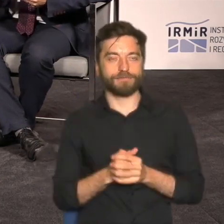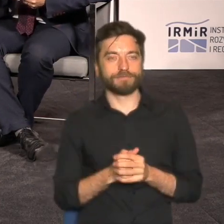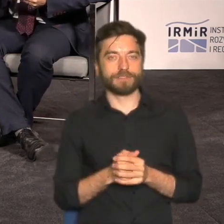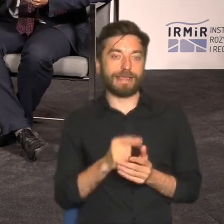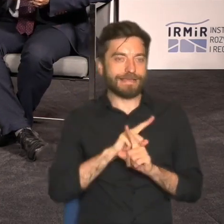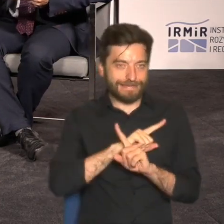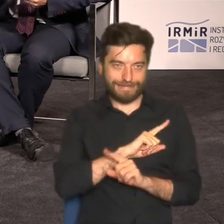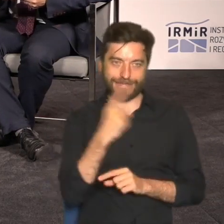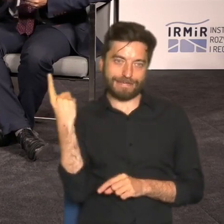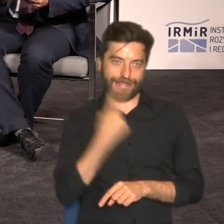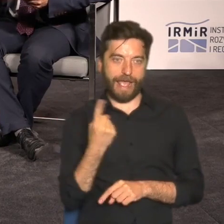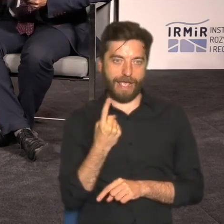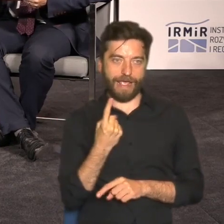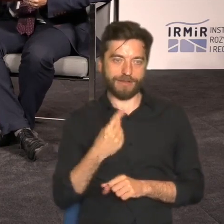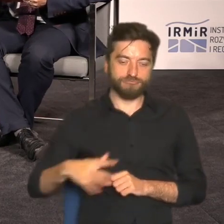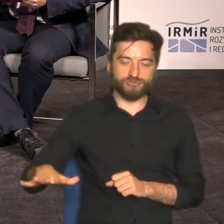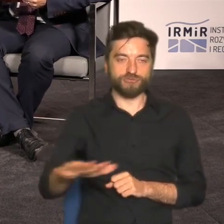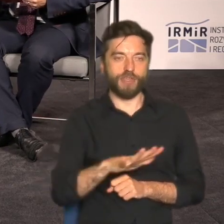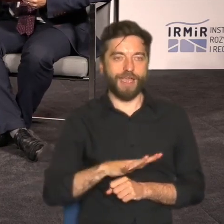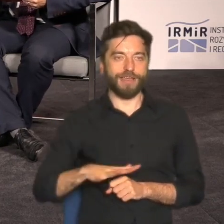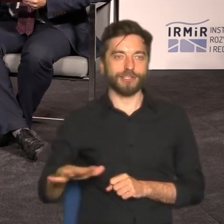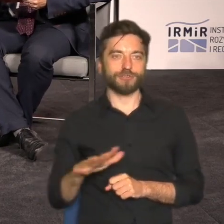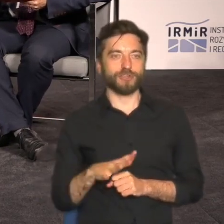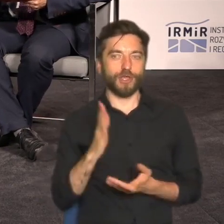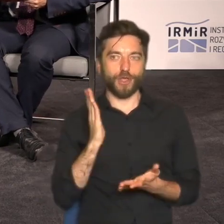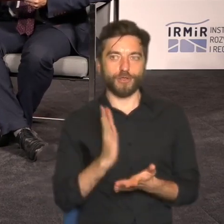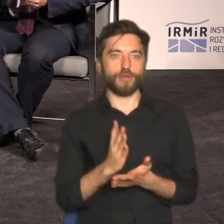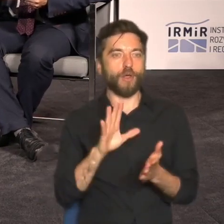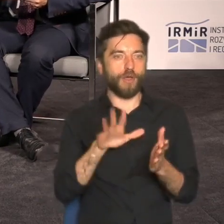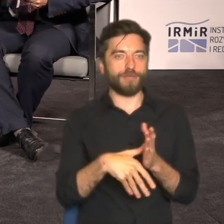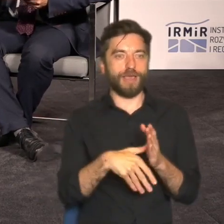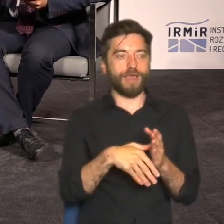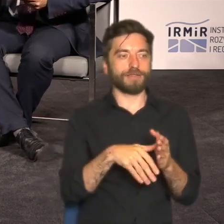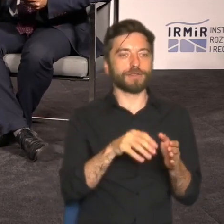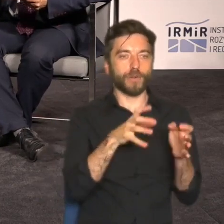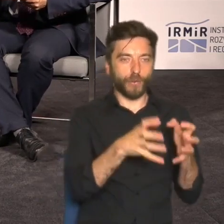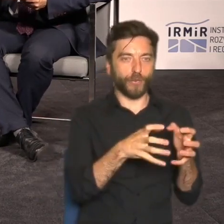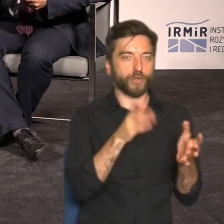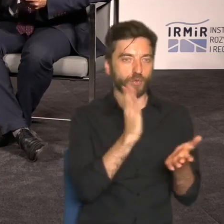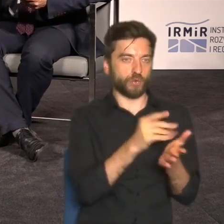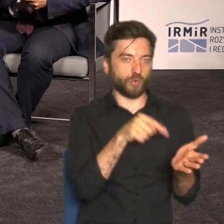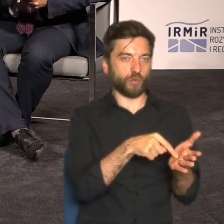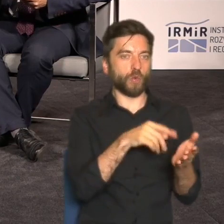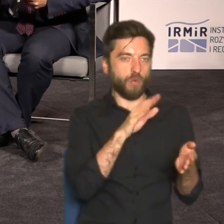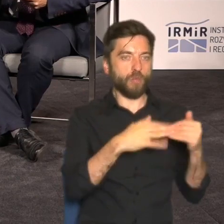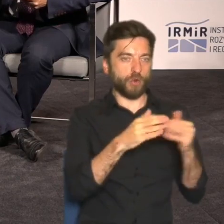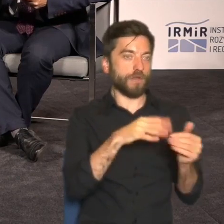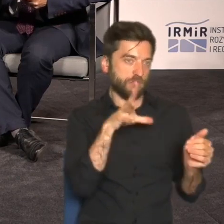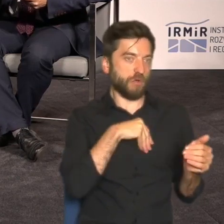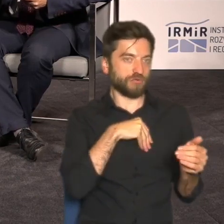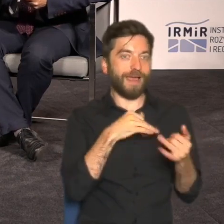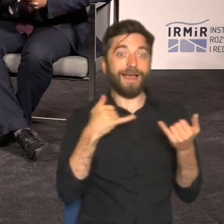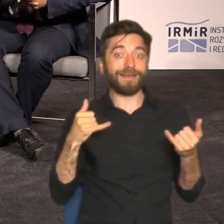zakaz wprowadzić obszar tylko w obszarach zurbanizowanych i tak dalej wyznaczyć standardy i zabronić po prostu